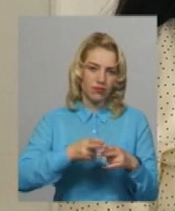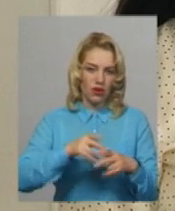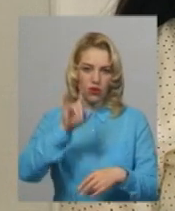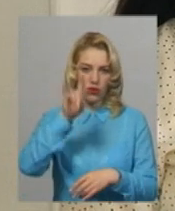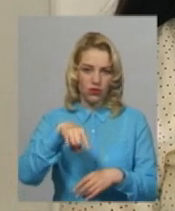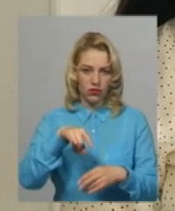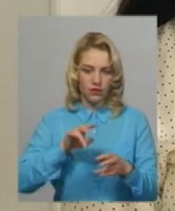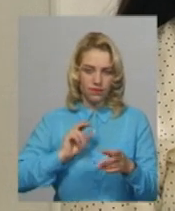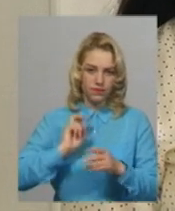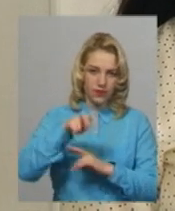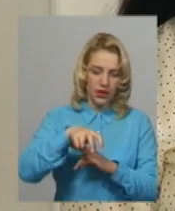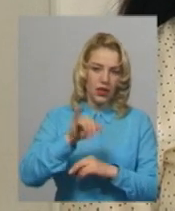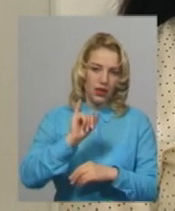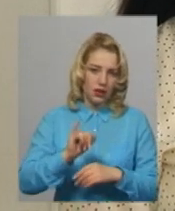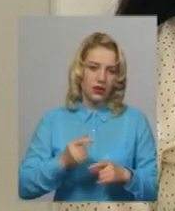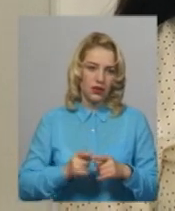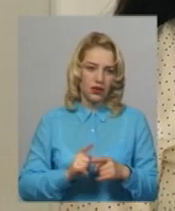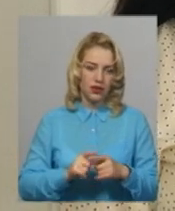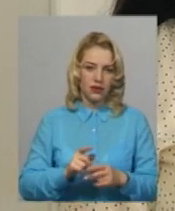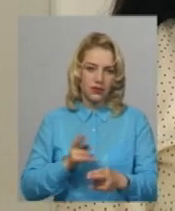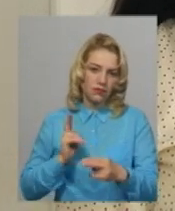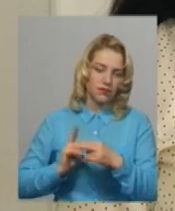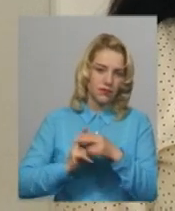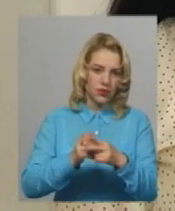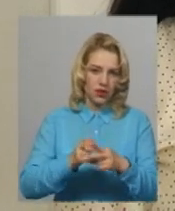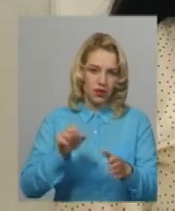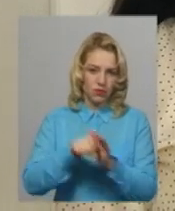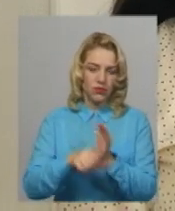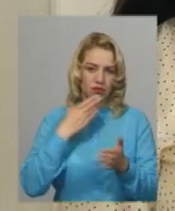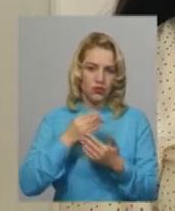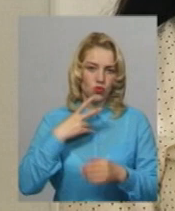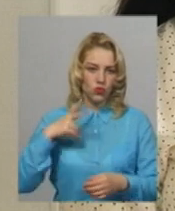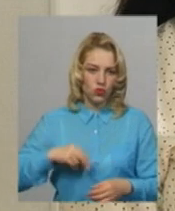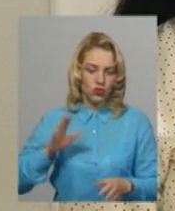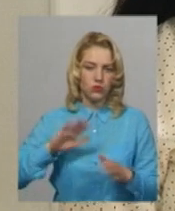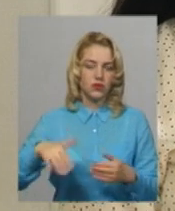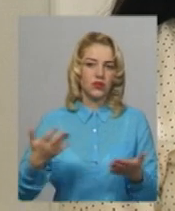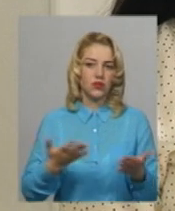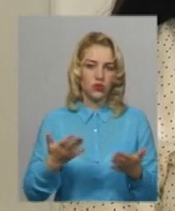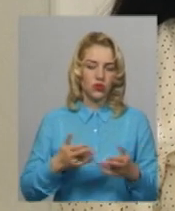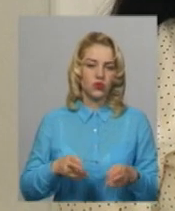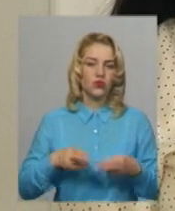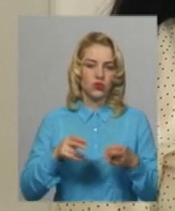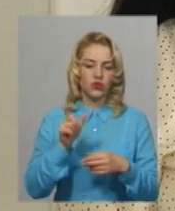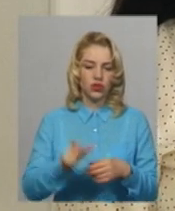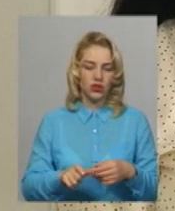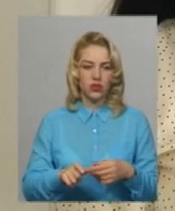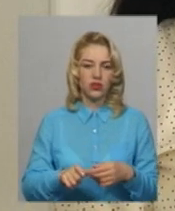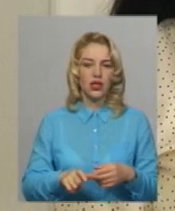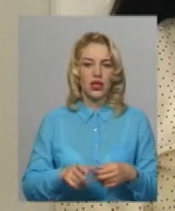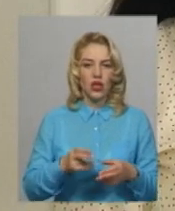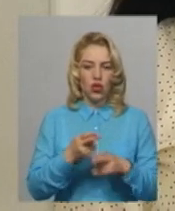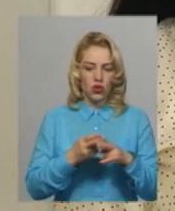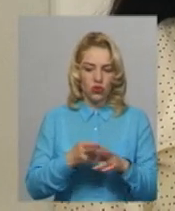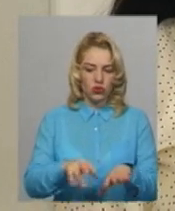зупинила злочинні дії вказаної особи. Після цього злочинець забрав з собою знаряддя